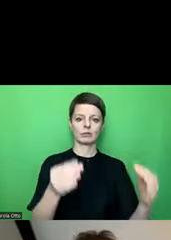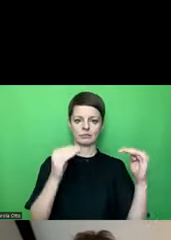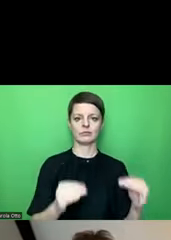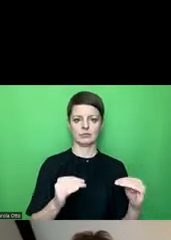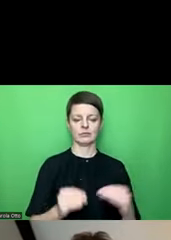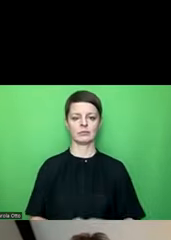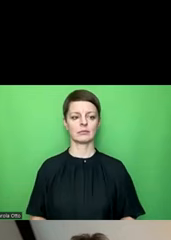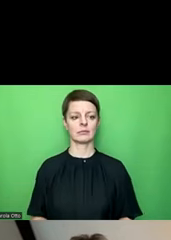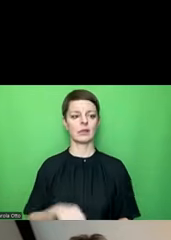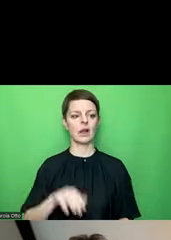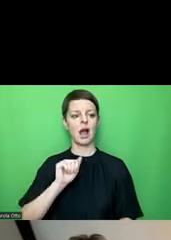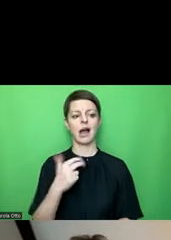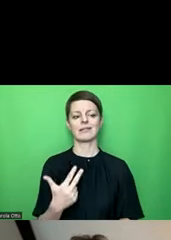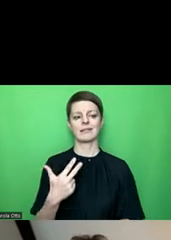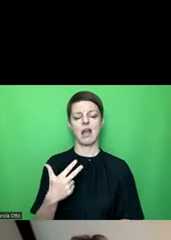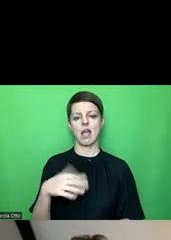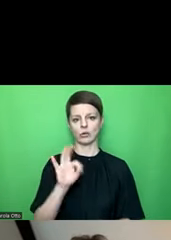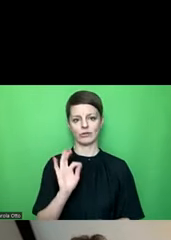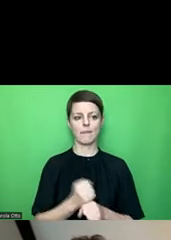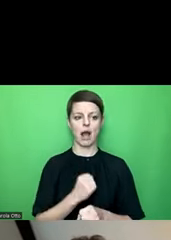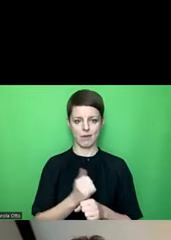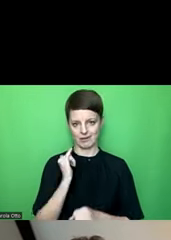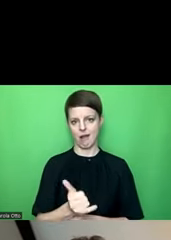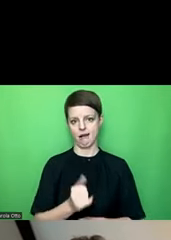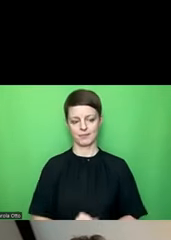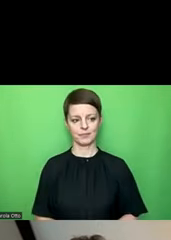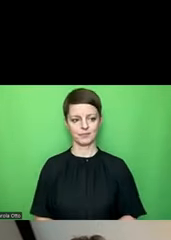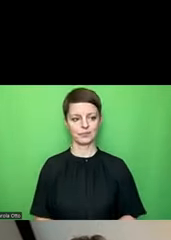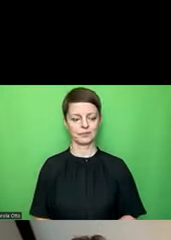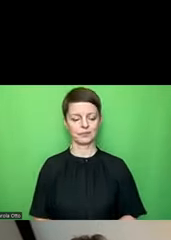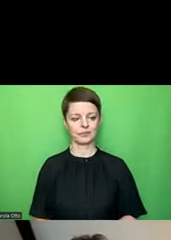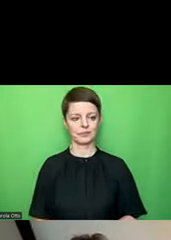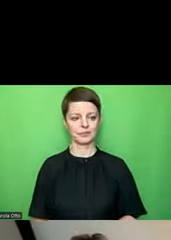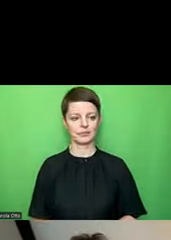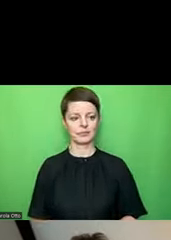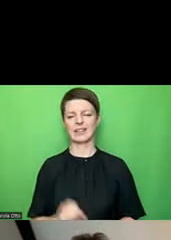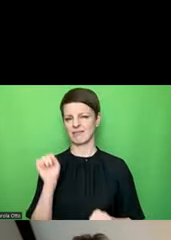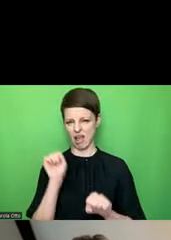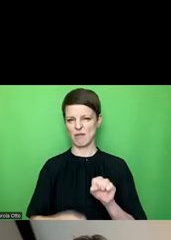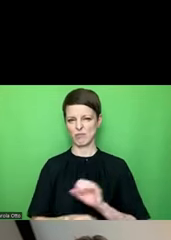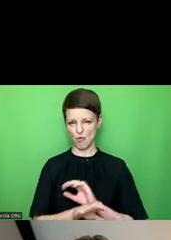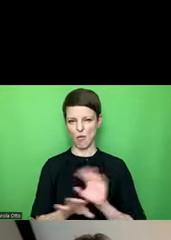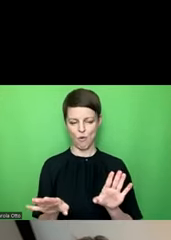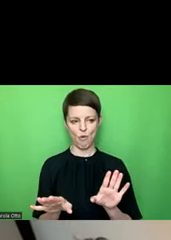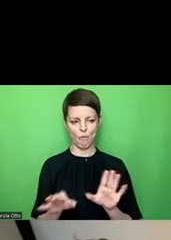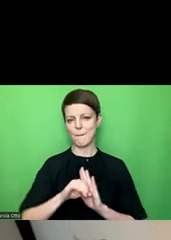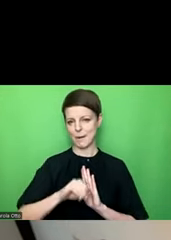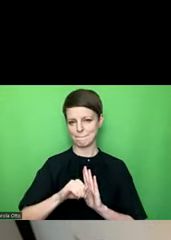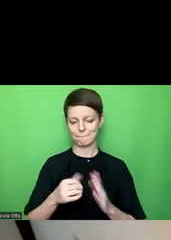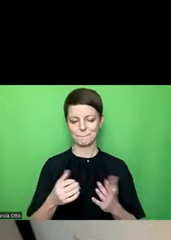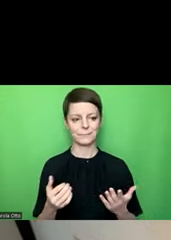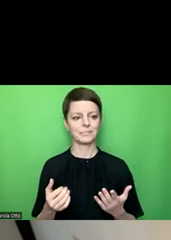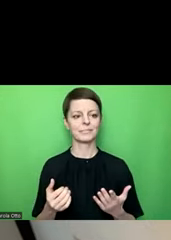A2, A3 ausgewählt, bearbeitbar. Ja, ich breche mal ab, dass es schneller geht. Und jetzt gehe ich auf